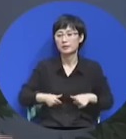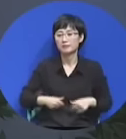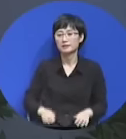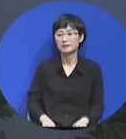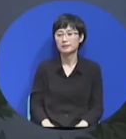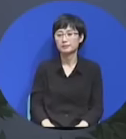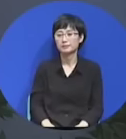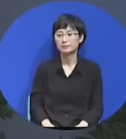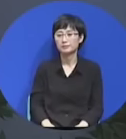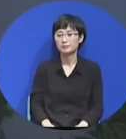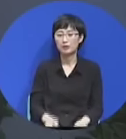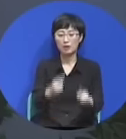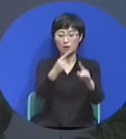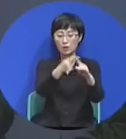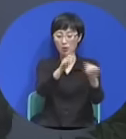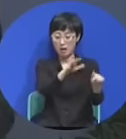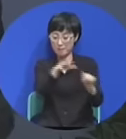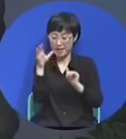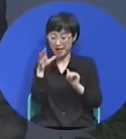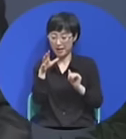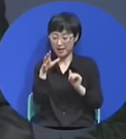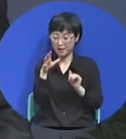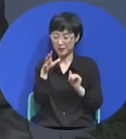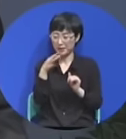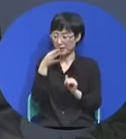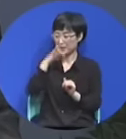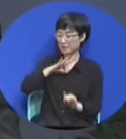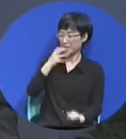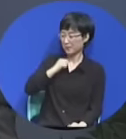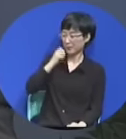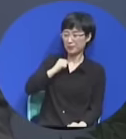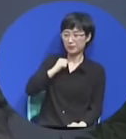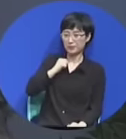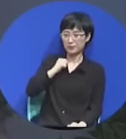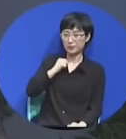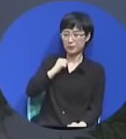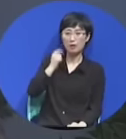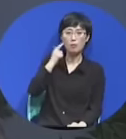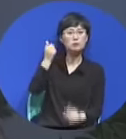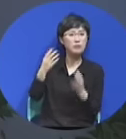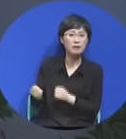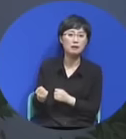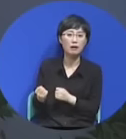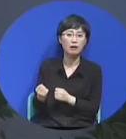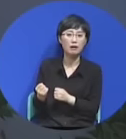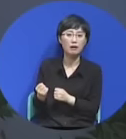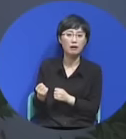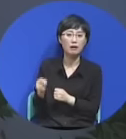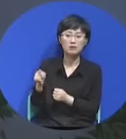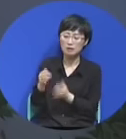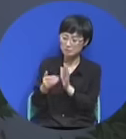아니 교회를 활용해 가지고 자기 이익을 챙기려고 하는 목사가 많거든요. 그런 사람 안 나오도록 기도 해야 돼요.